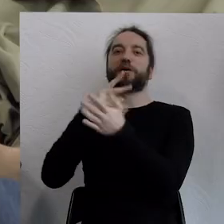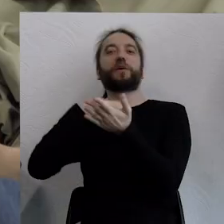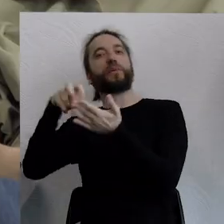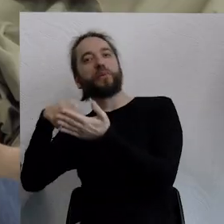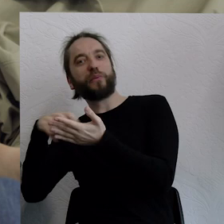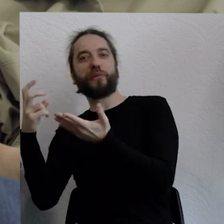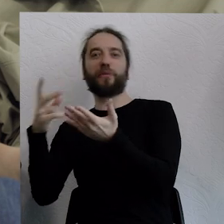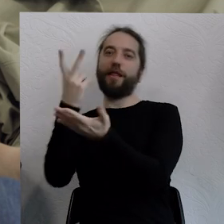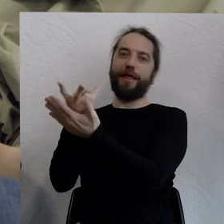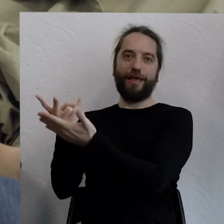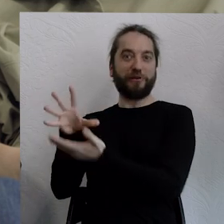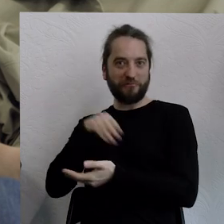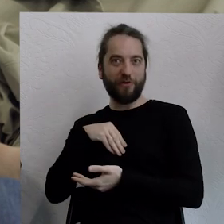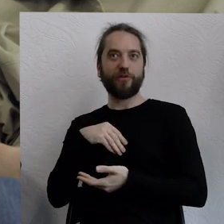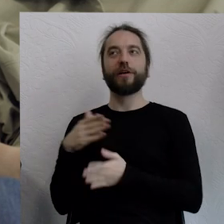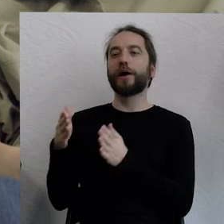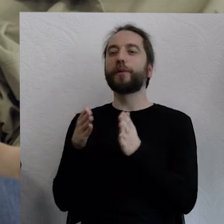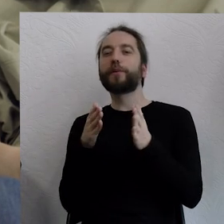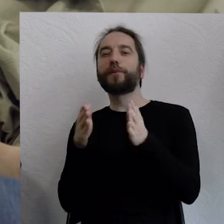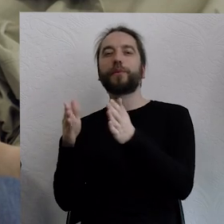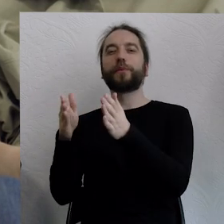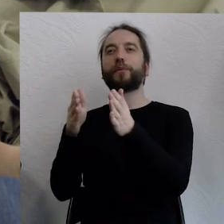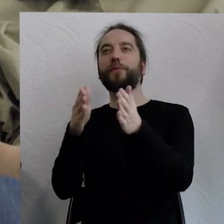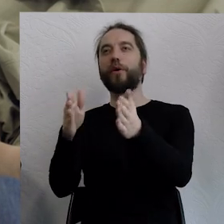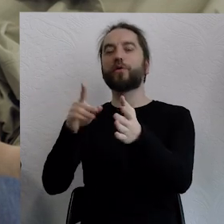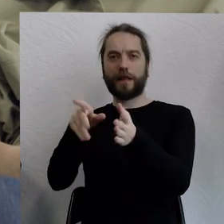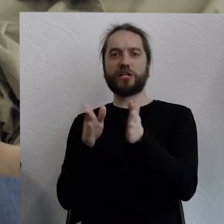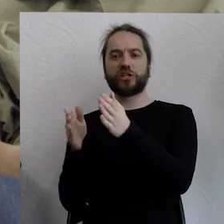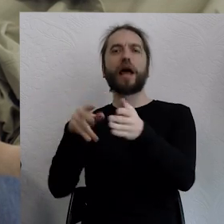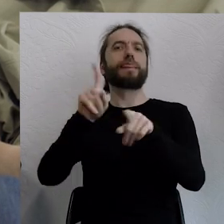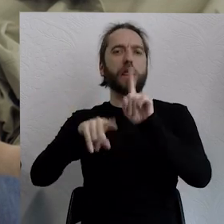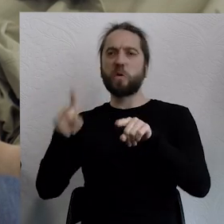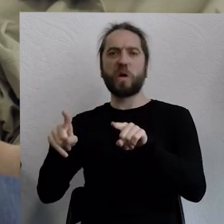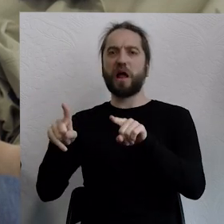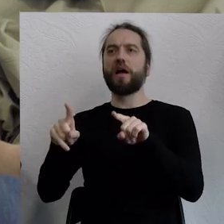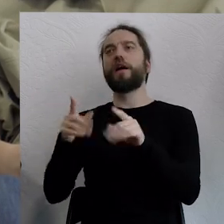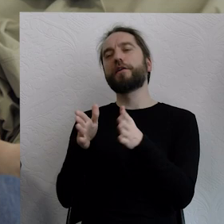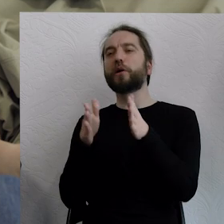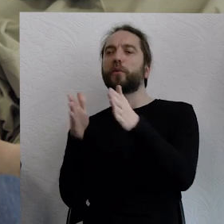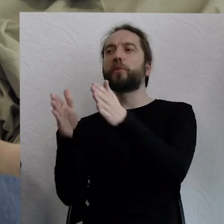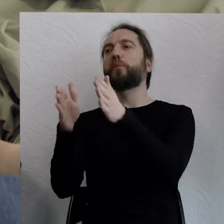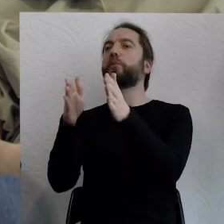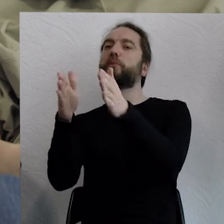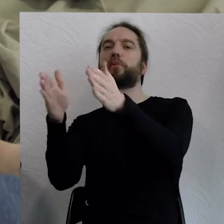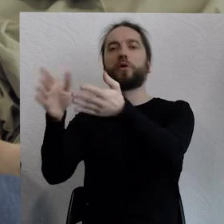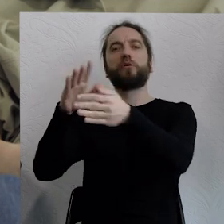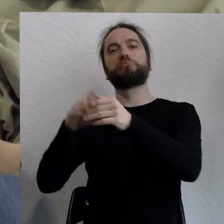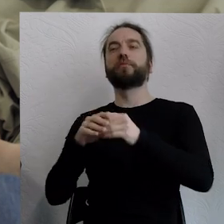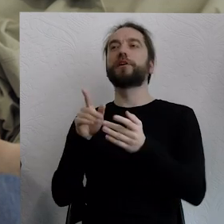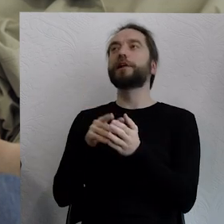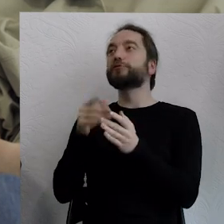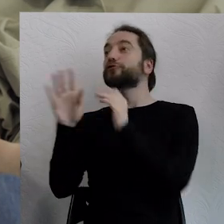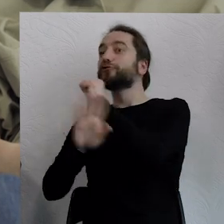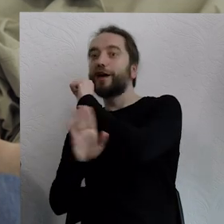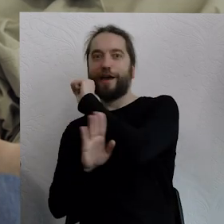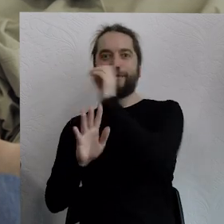Idę dosyć długo tą ścieżką, taką naturalnie wydeptaną, która wpasowuje się troszeczkę między drzewa, między krzewy. Co jakiś